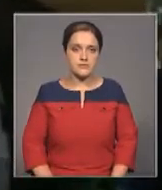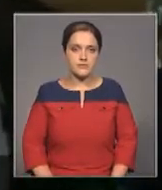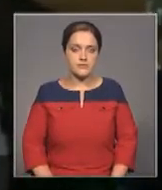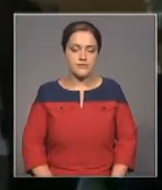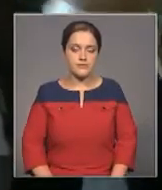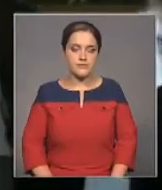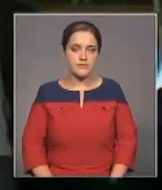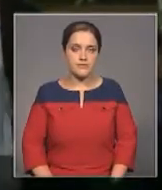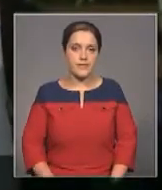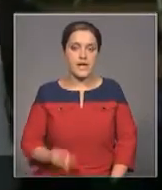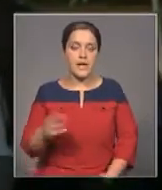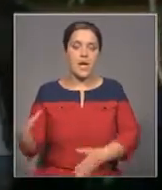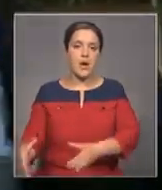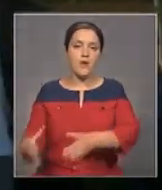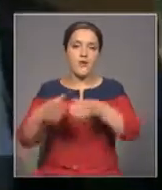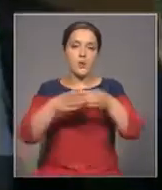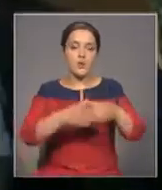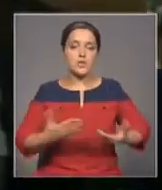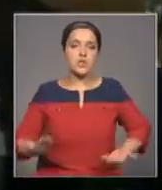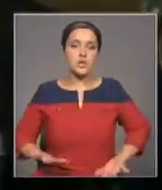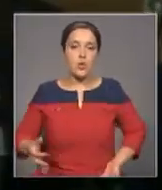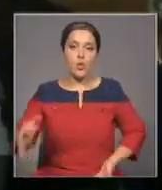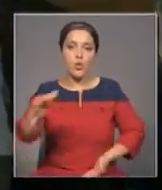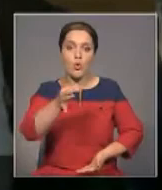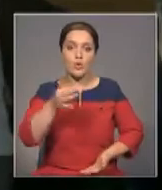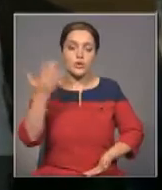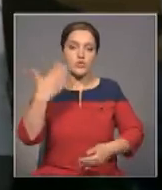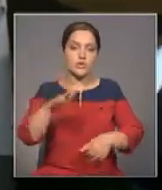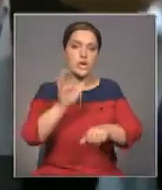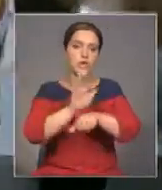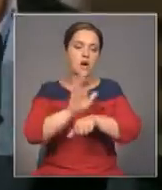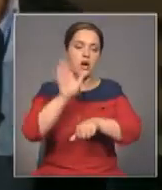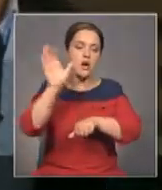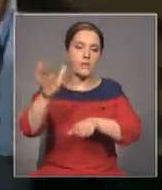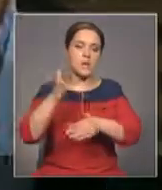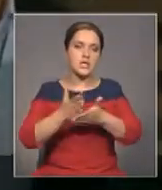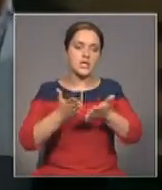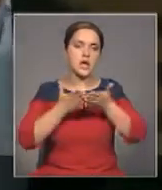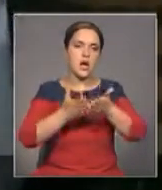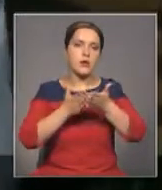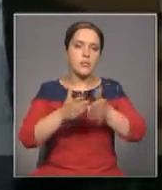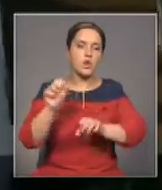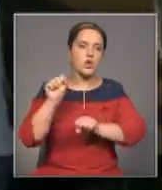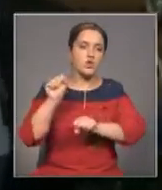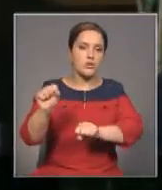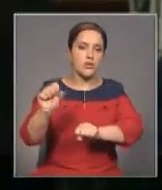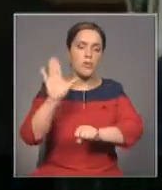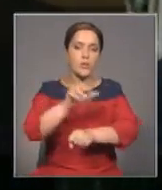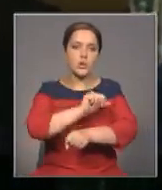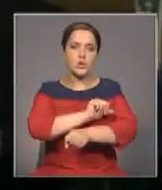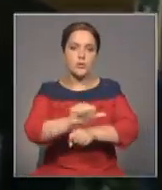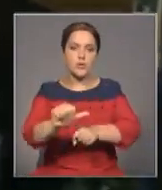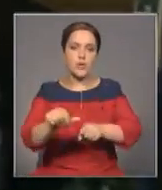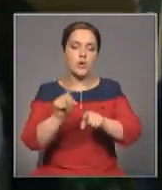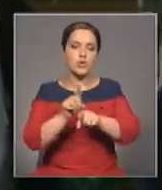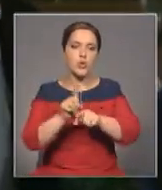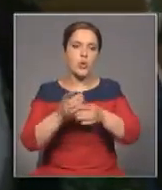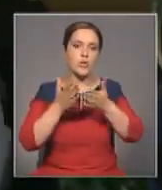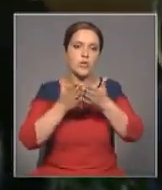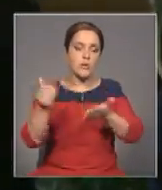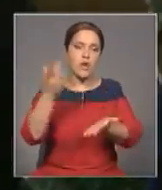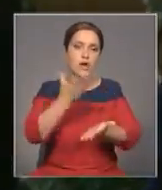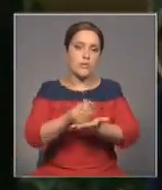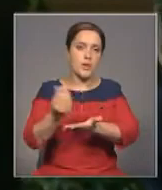Для эвакуации жителей на остров уже направлены корабли службы береговой охраны. Есть также лодки муниципальных органов,